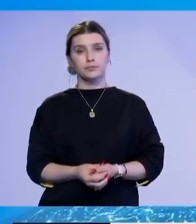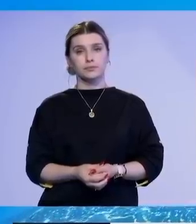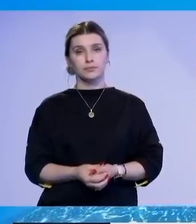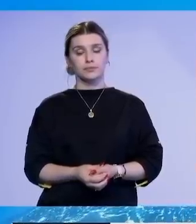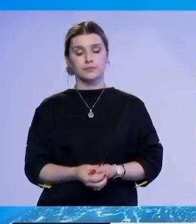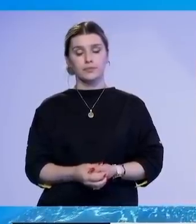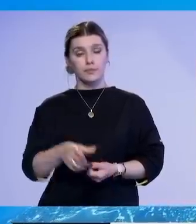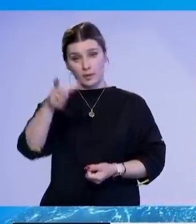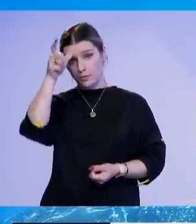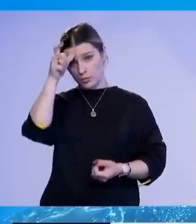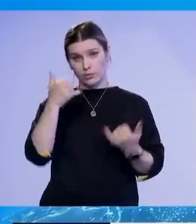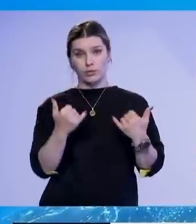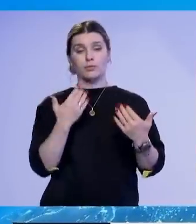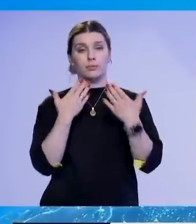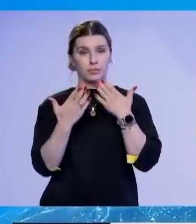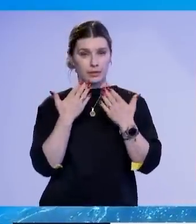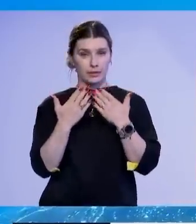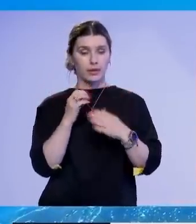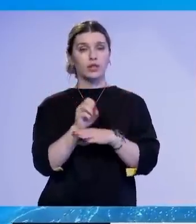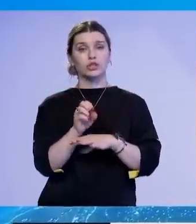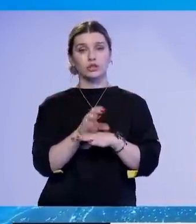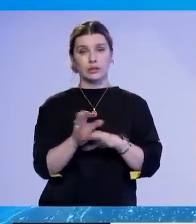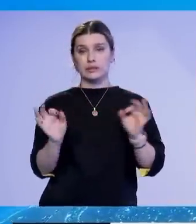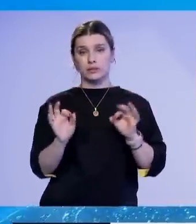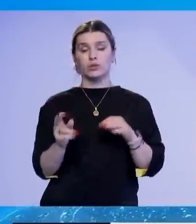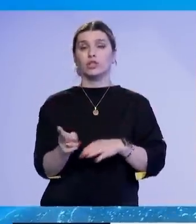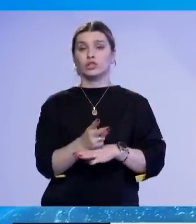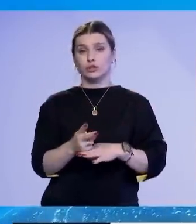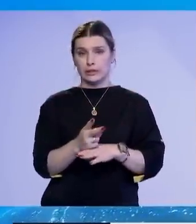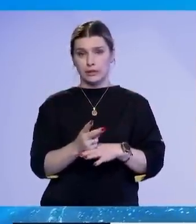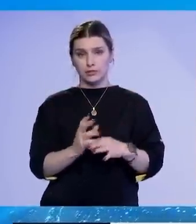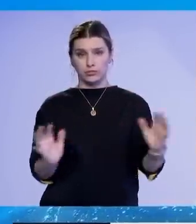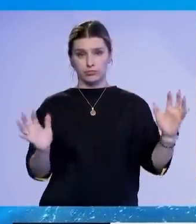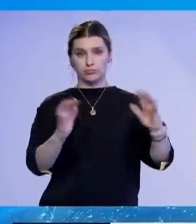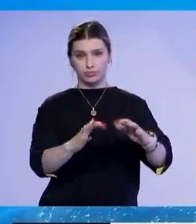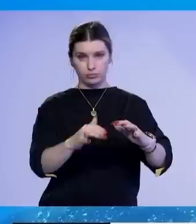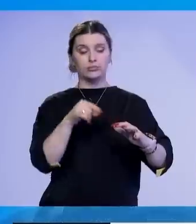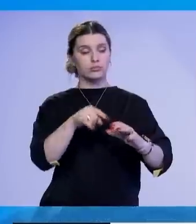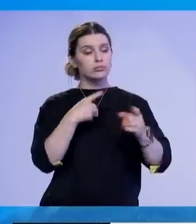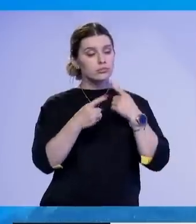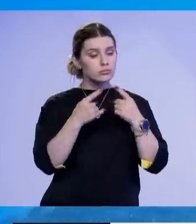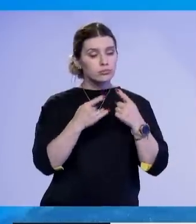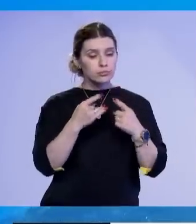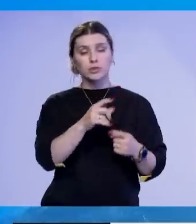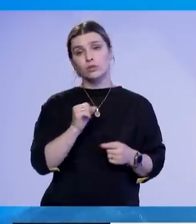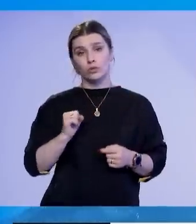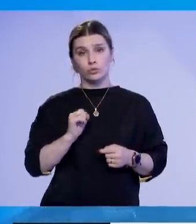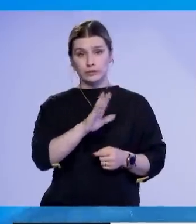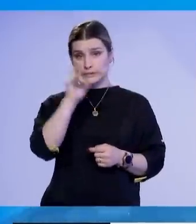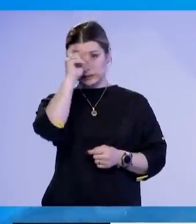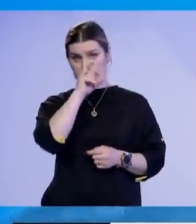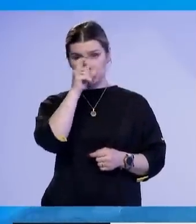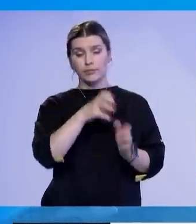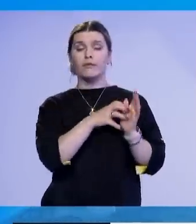Në Beograd është mbajtur mbledhja e këshilit të siguris kompëtare ku është vendosur që ga dishmeria e ushtëris serbe të